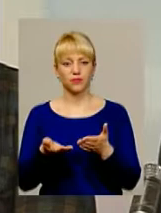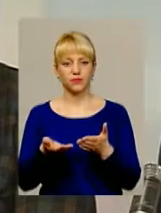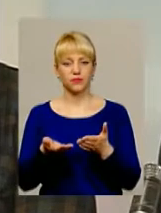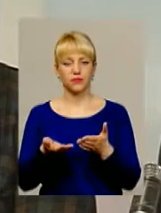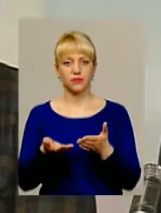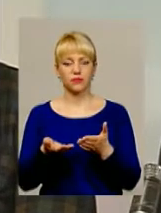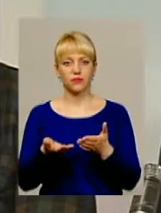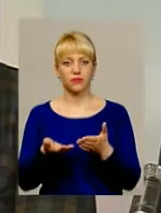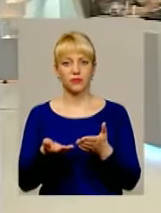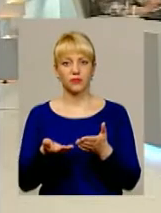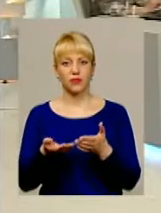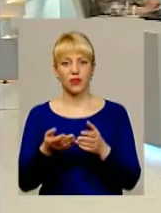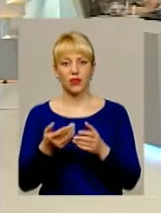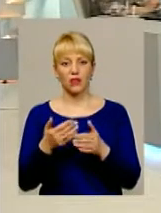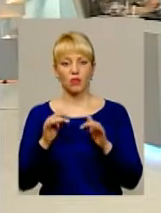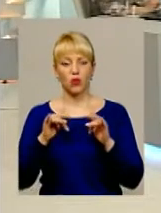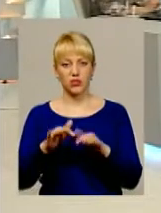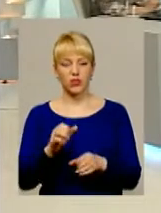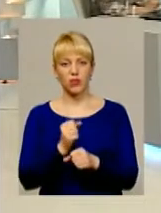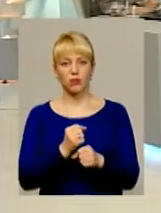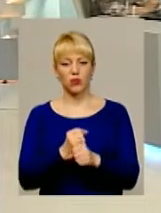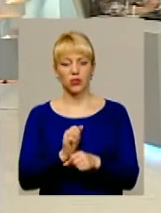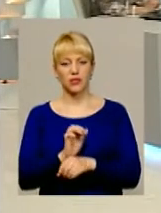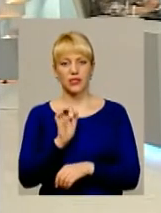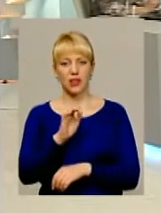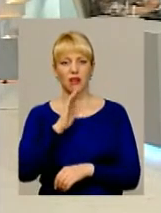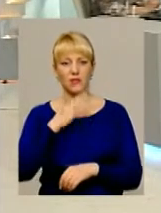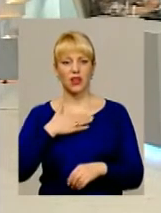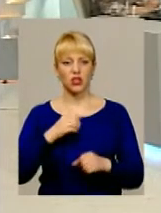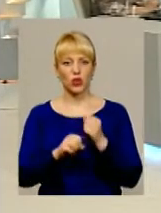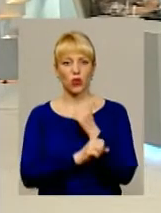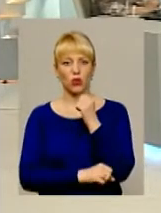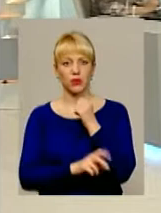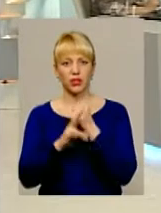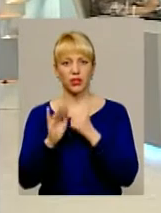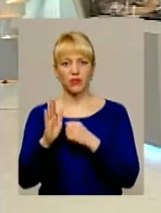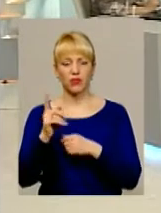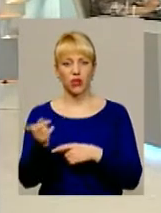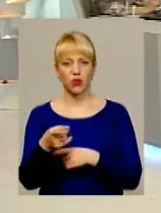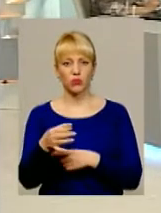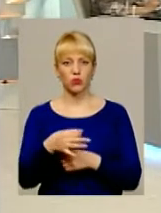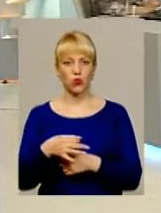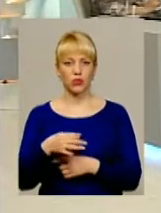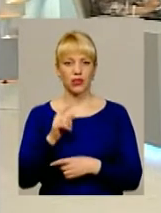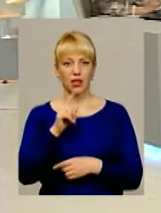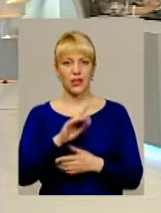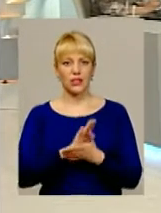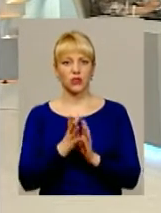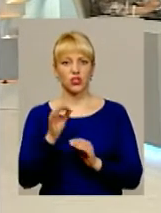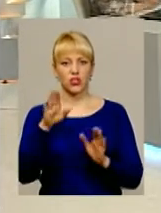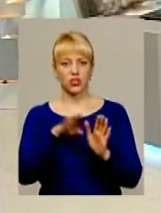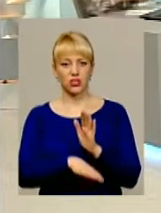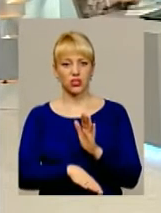ми в процесі роботи висилаємо наших робітників, от, Тернопільську область, там, ну, ситуація гірша.